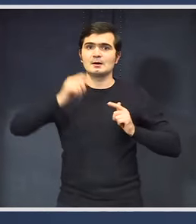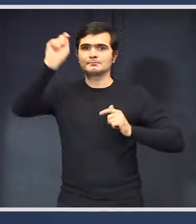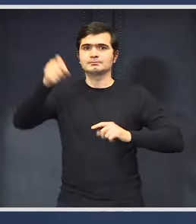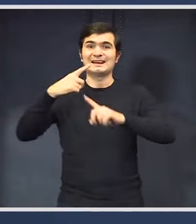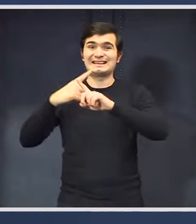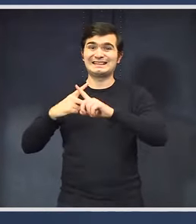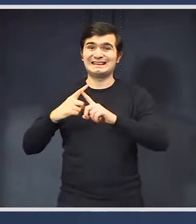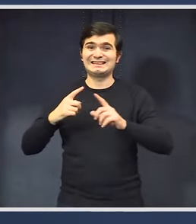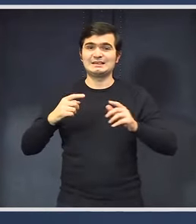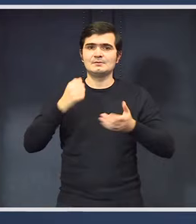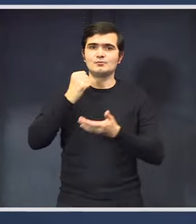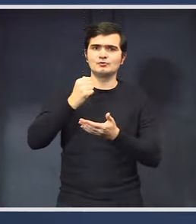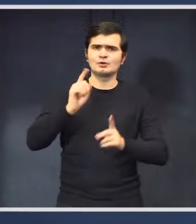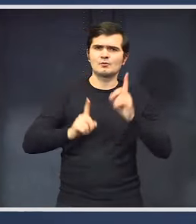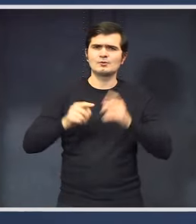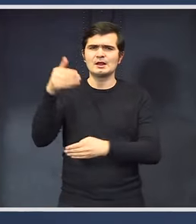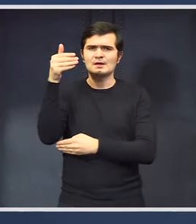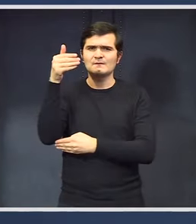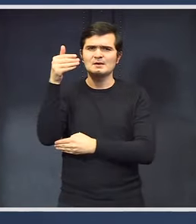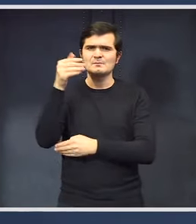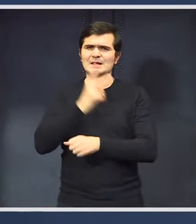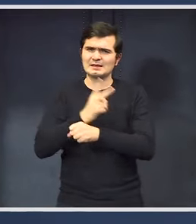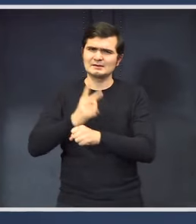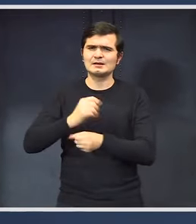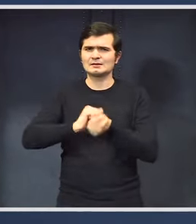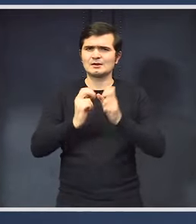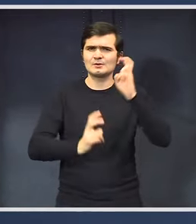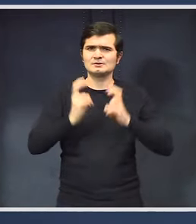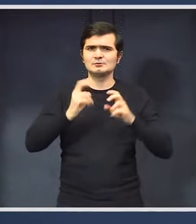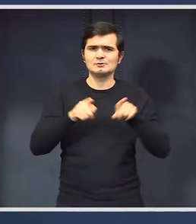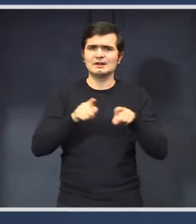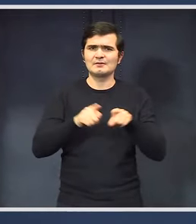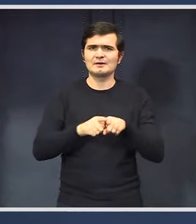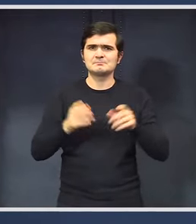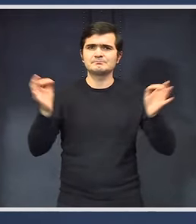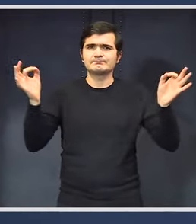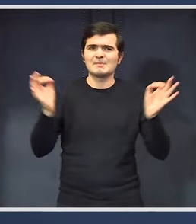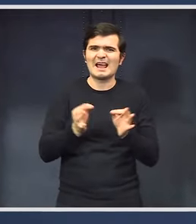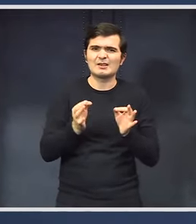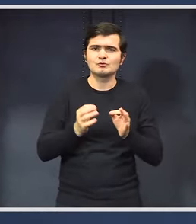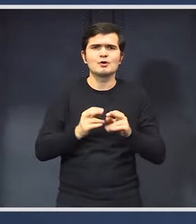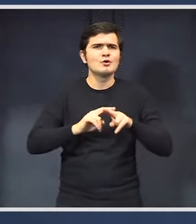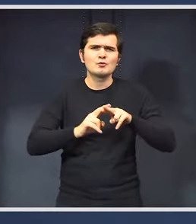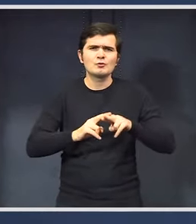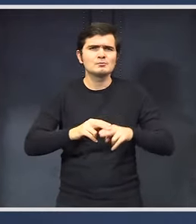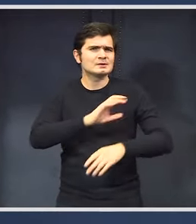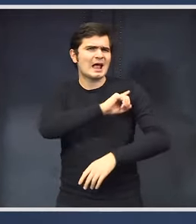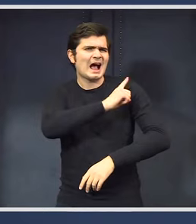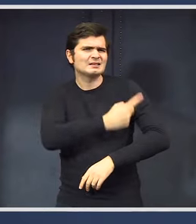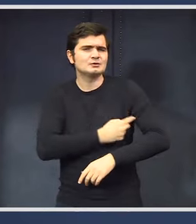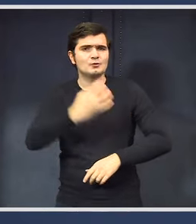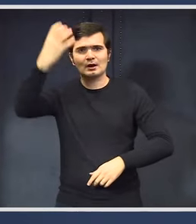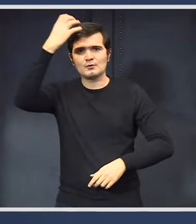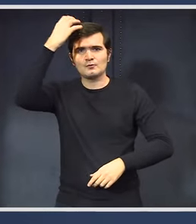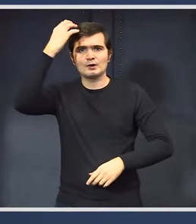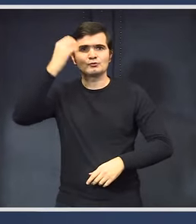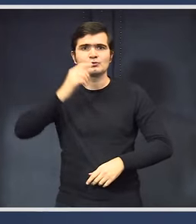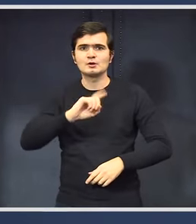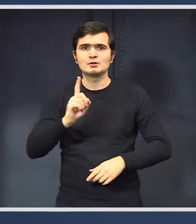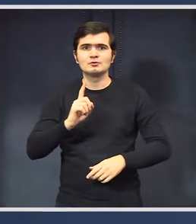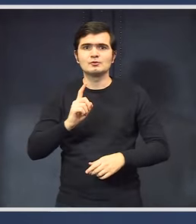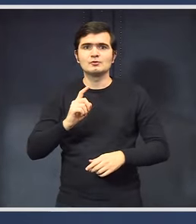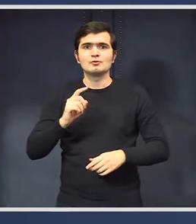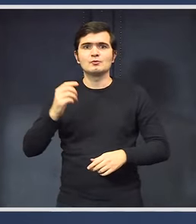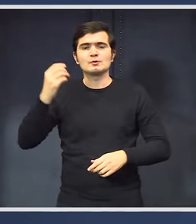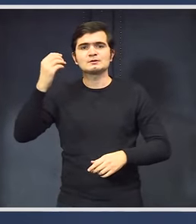Sunt companii de stat și instituții care vor trebui să strângă cura. Cum se va asigura guvernul că strânsul curelei nu se va face pe